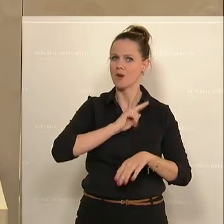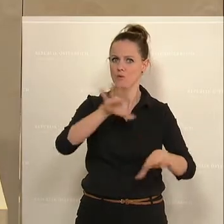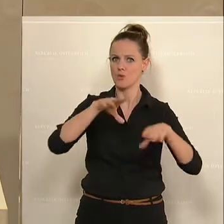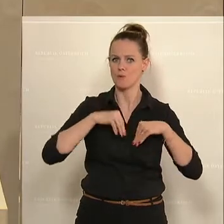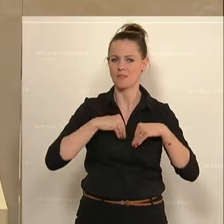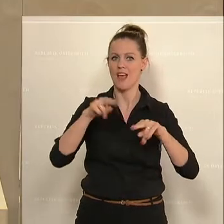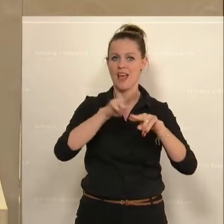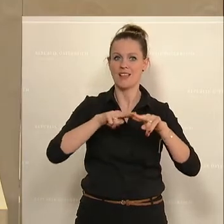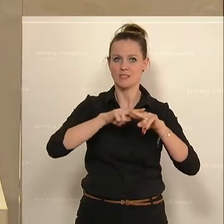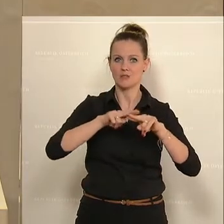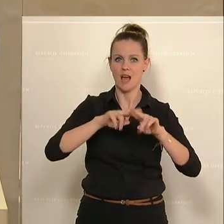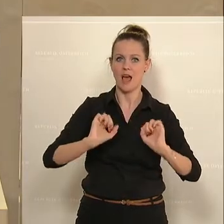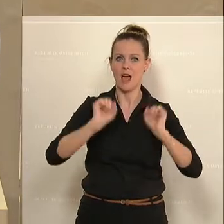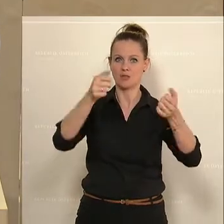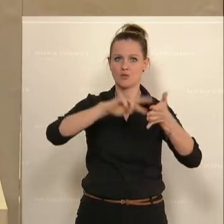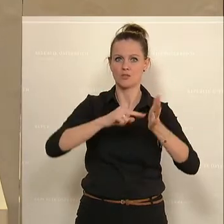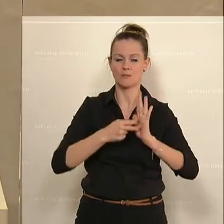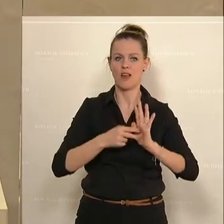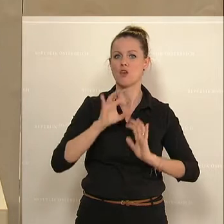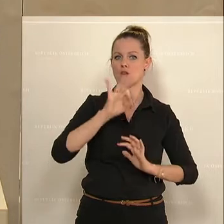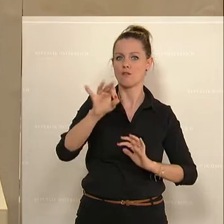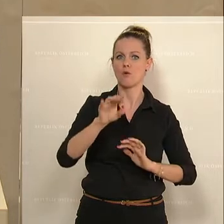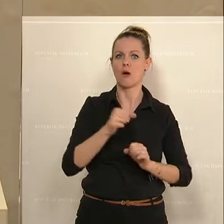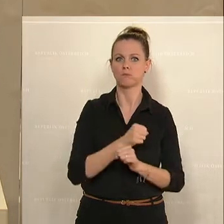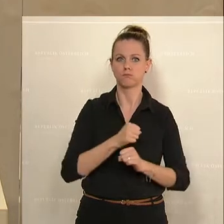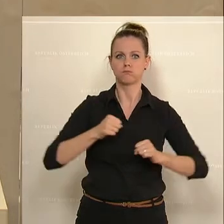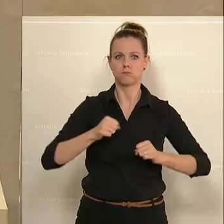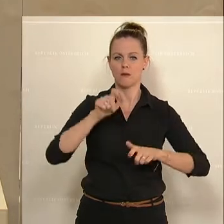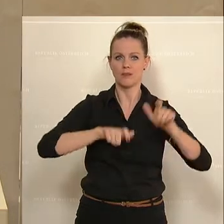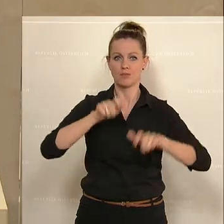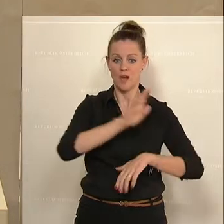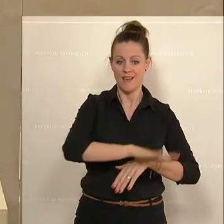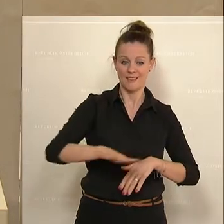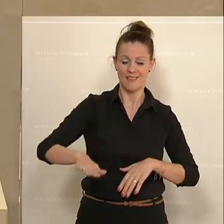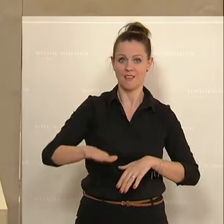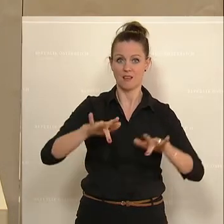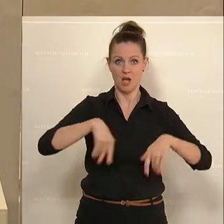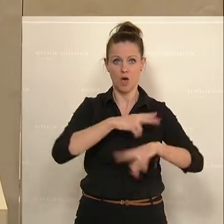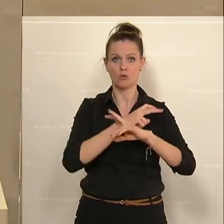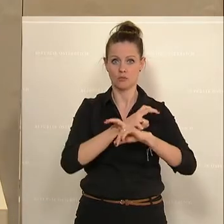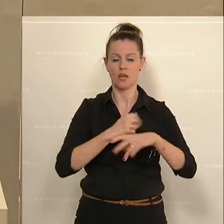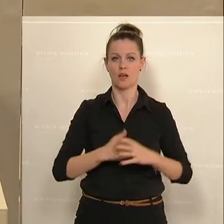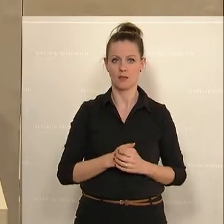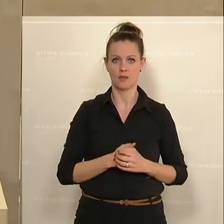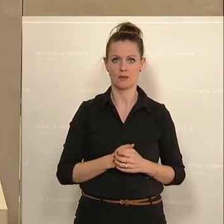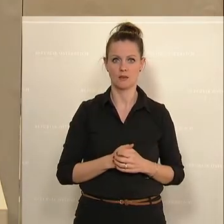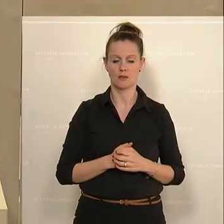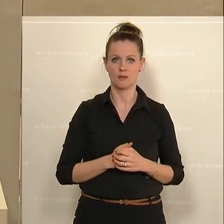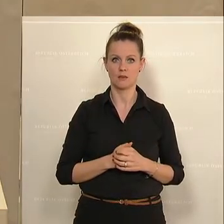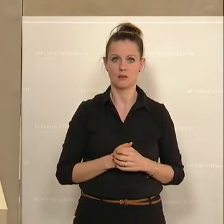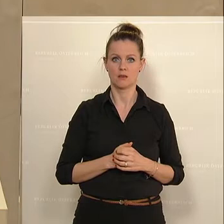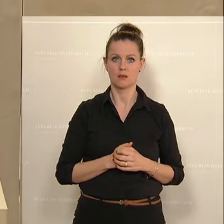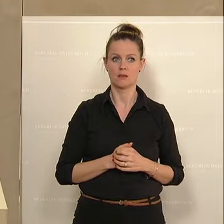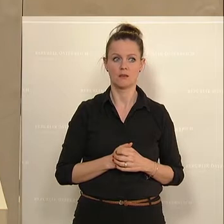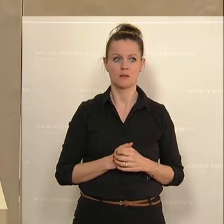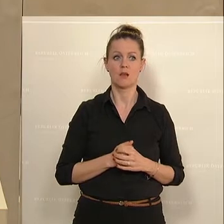ist ein nationaler Aktionsplan für Übergewicht von Kindern in Österreich. Wir wissen natürlich, dass wir nicht nur